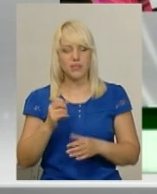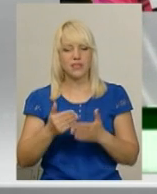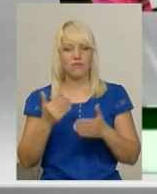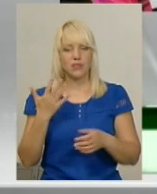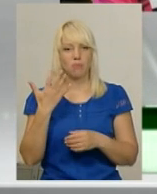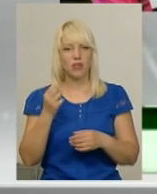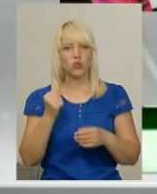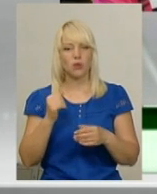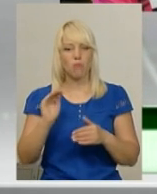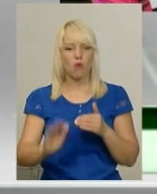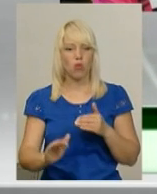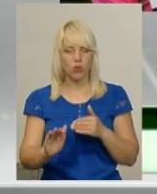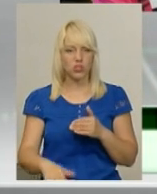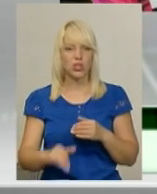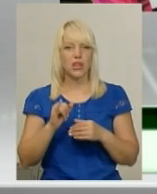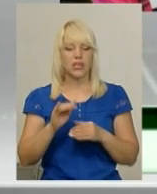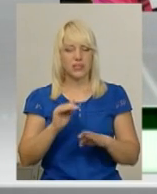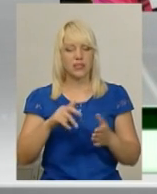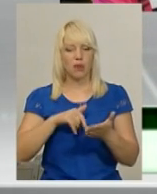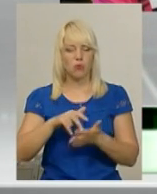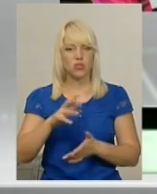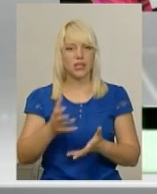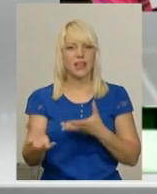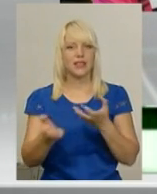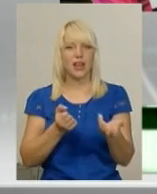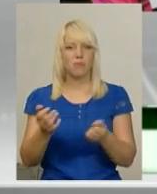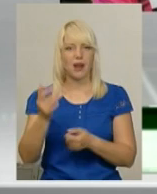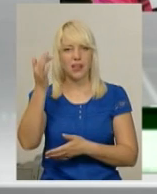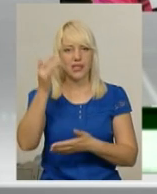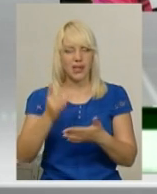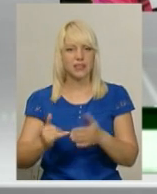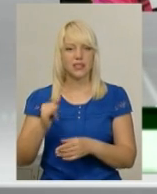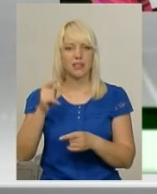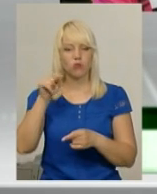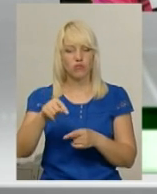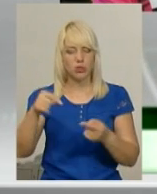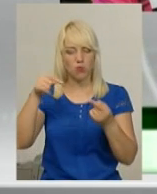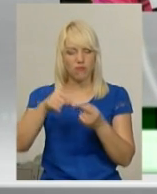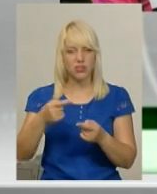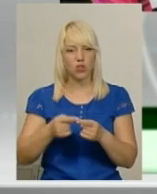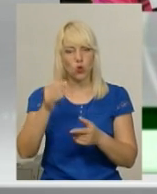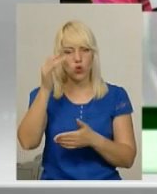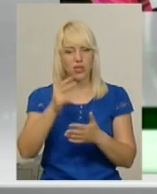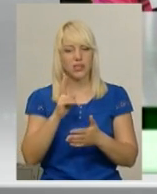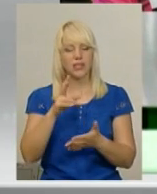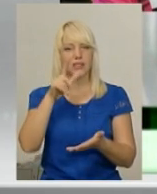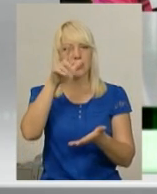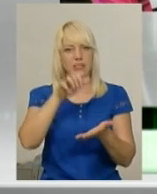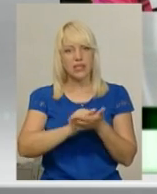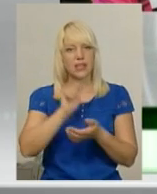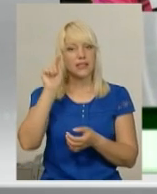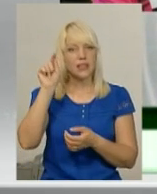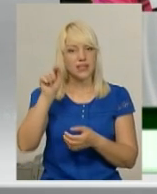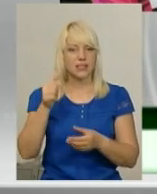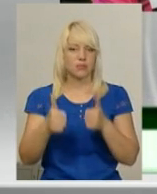діти пройшли і набрали рейтинг. І відповідно того рейтингу, який вони посіли на цих змаганнях, це